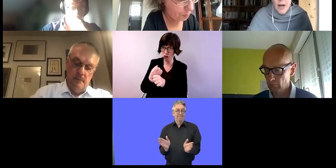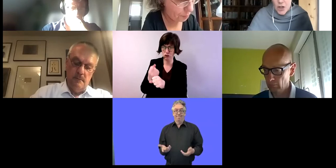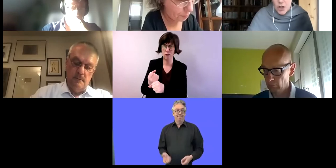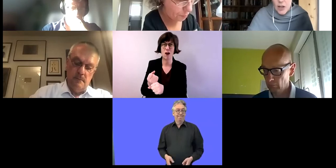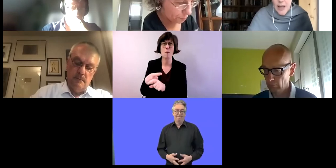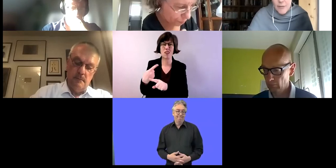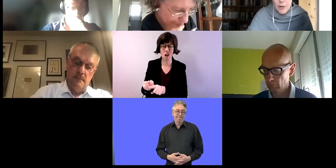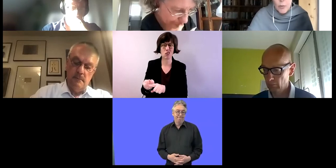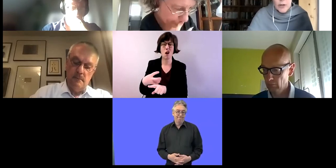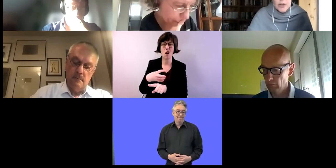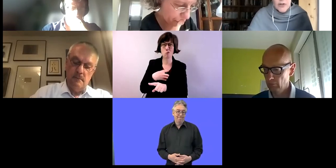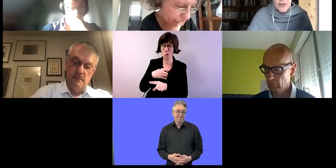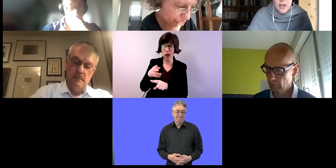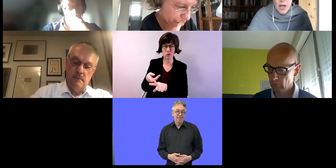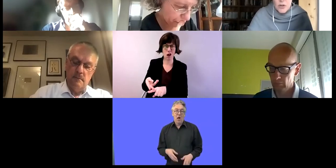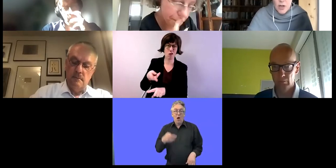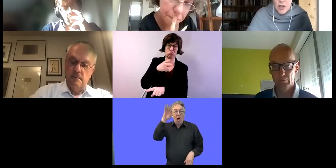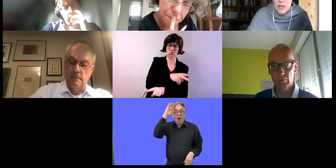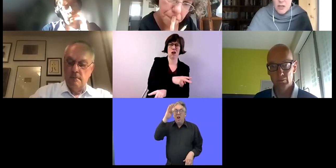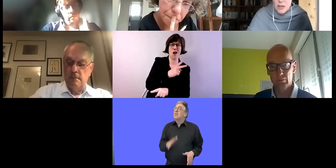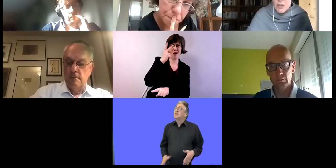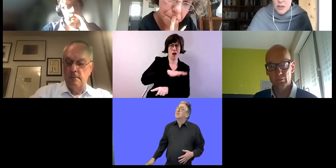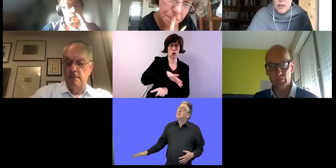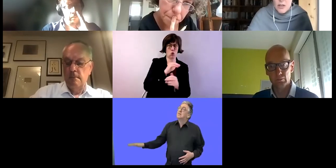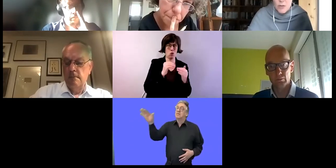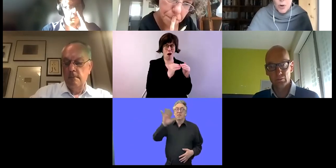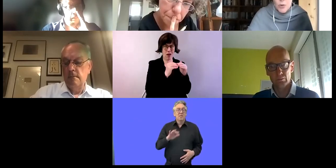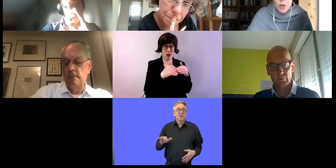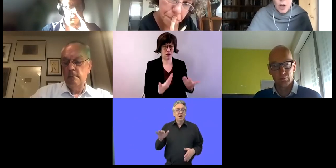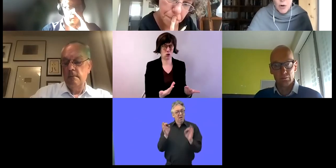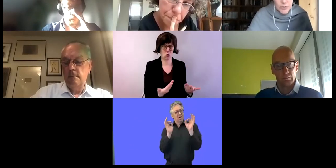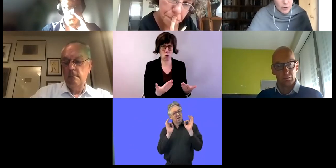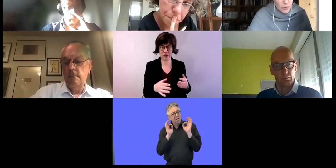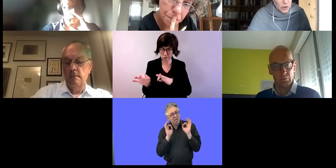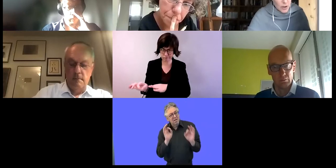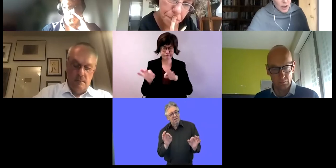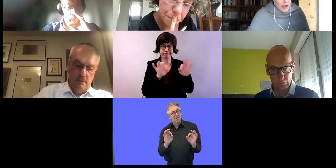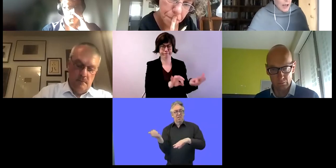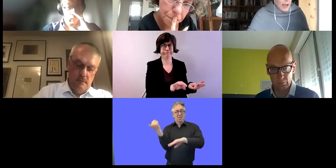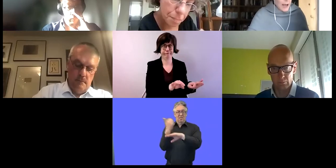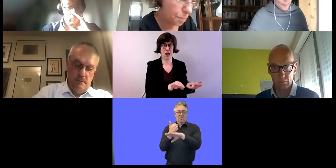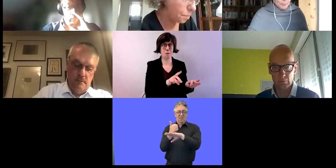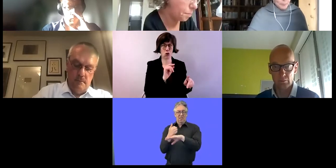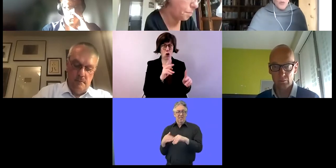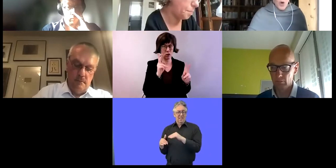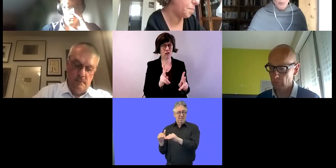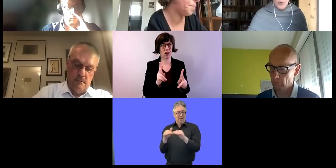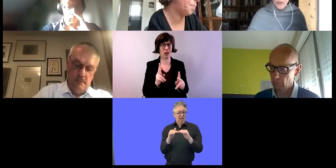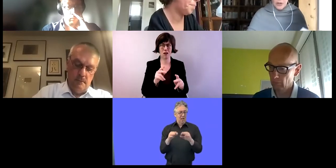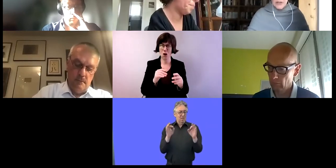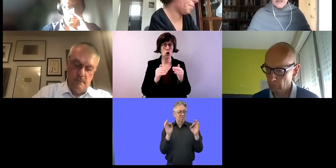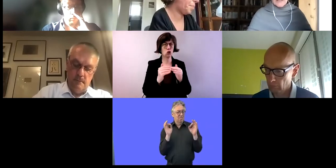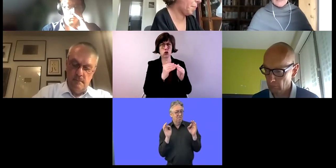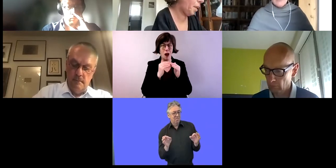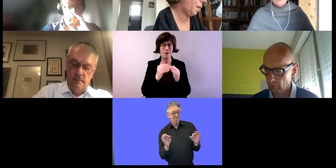Probleme haben, das ist auf die nationale Ebene. Das Überführen auf die nationale Ebene, ein standardisierter Ansatz für die